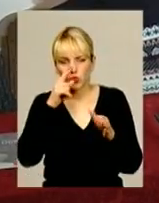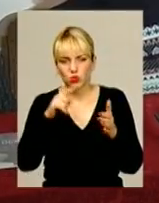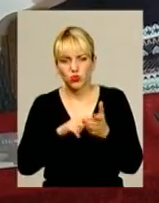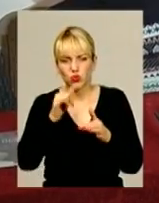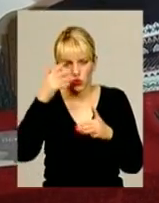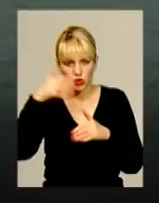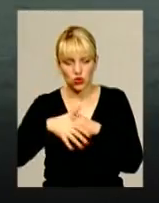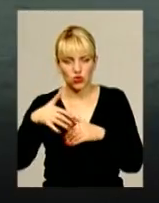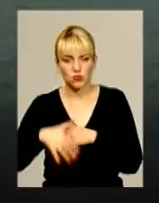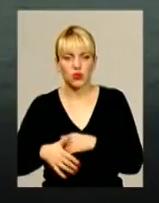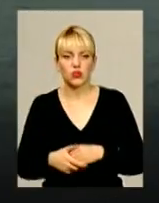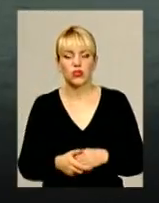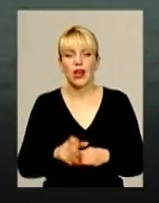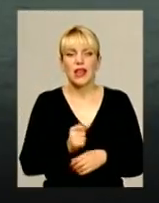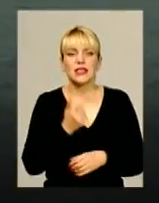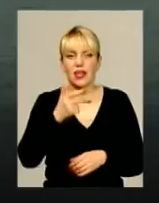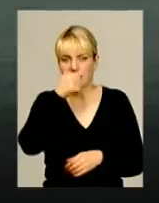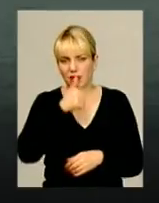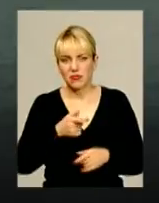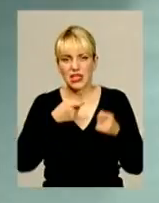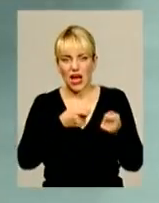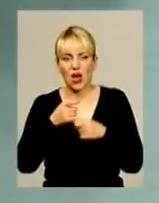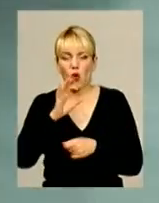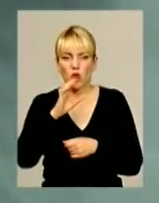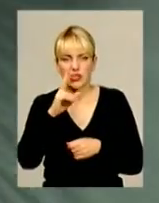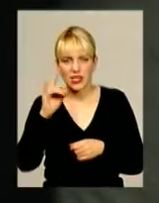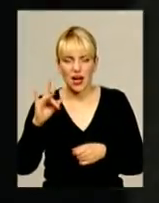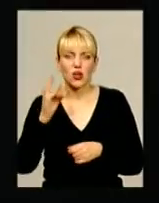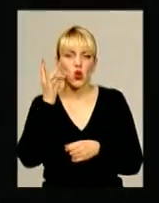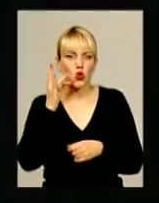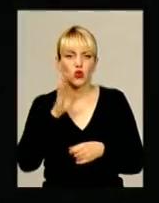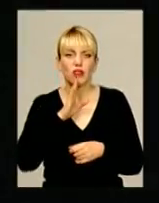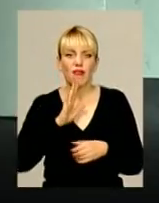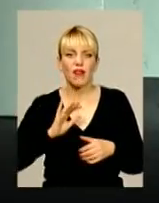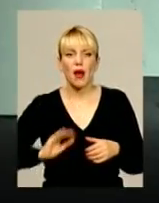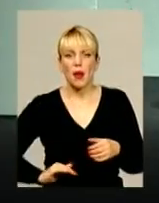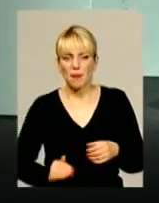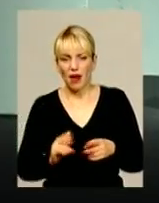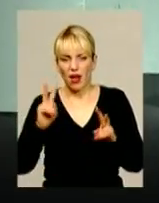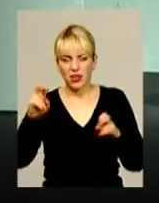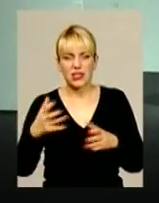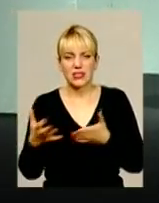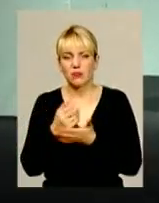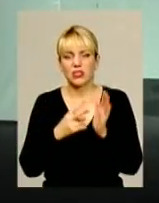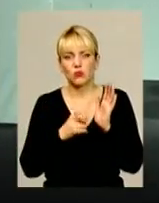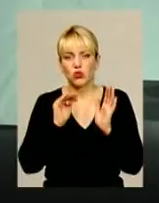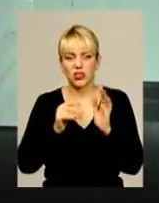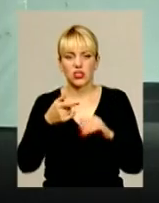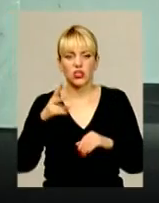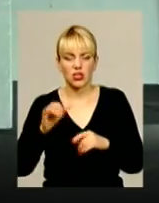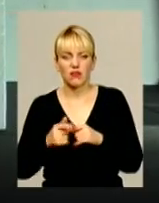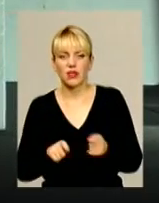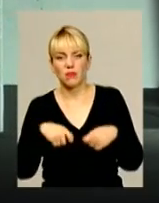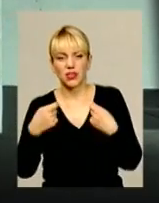і зрозумілішою». За кілька місяців гастролей Оскар і Рожева пані зібрав близько 800 тисяч гривень. Їх передали на потреби